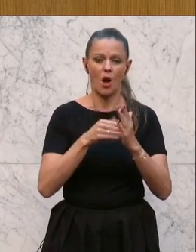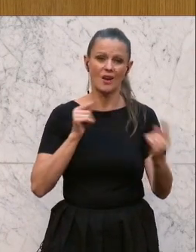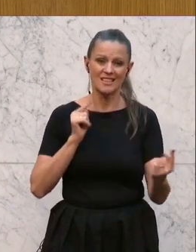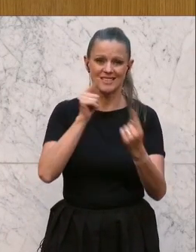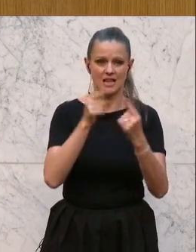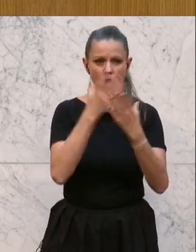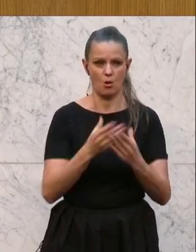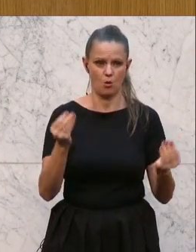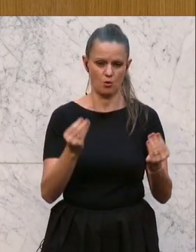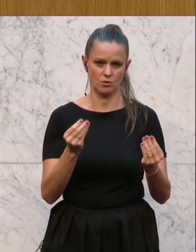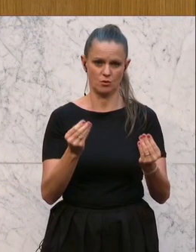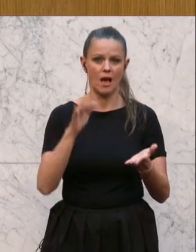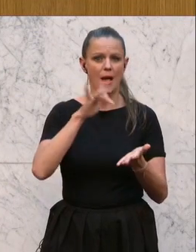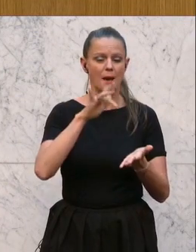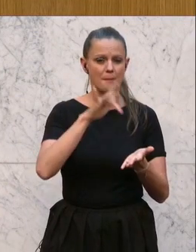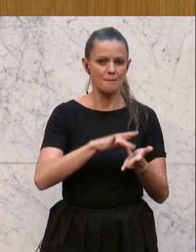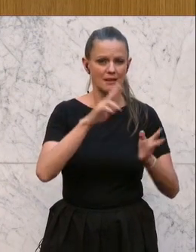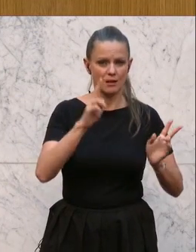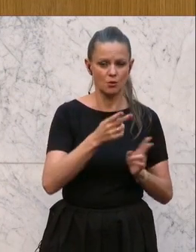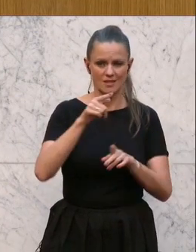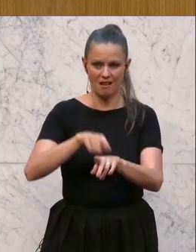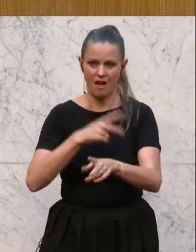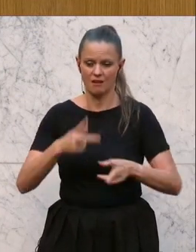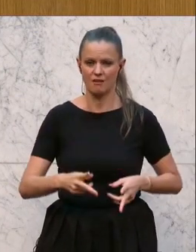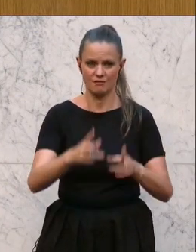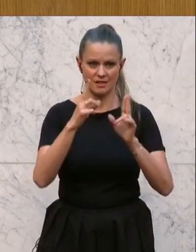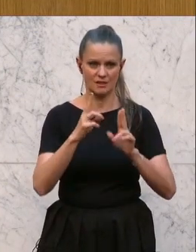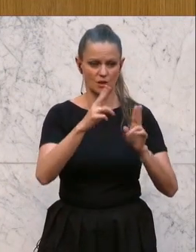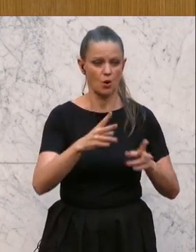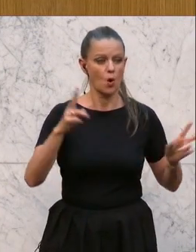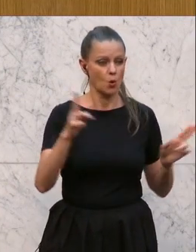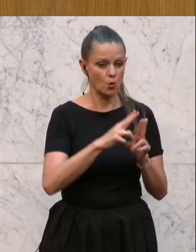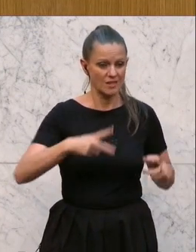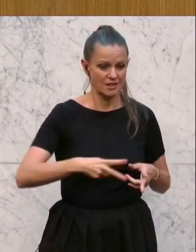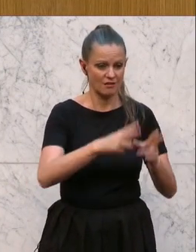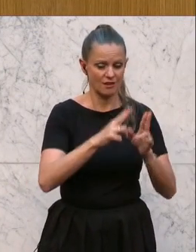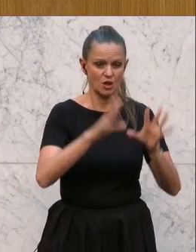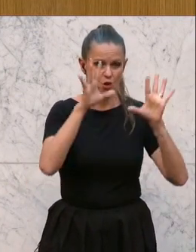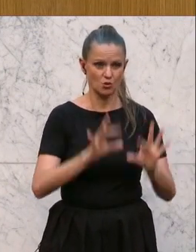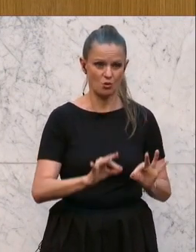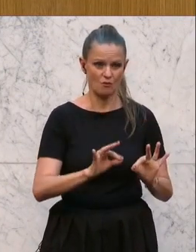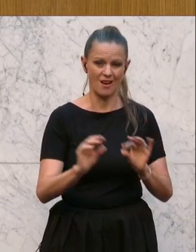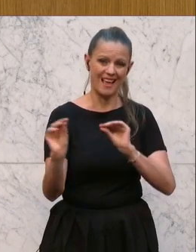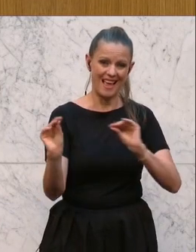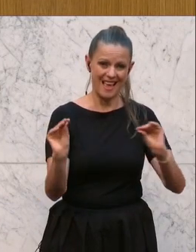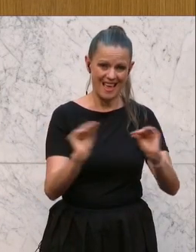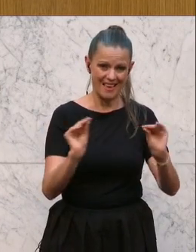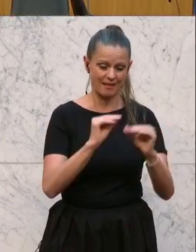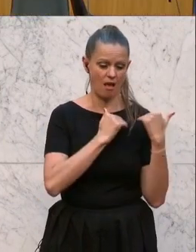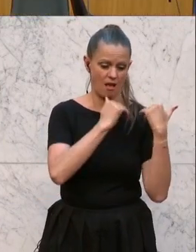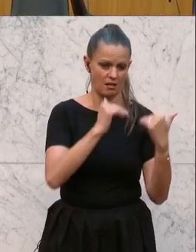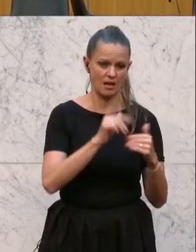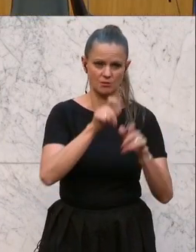Lösungen. Mittelfristige, kurzfristige, langfristige. Die kurzfristigen wären, dass sie sofort eine echte Entlastung des Personals